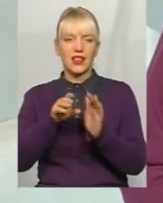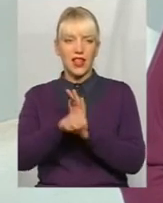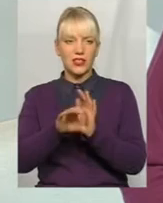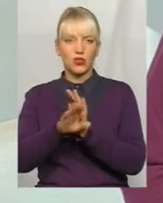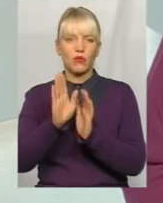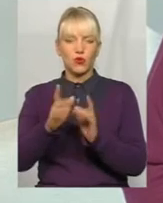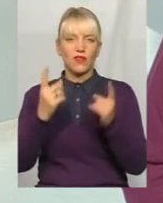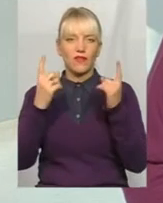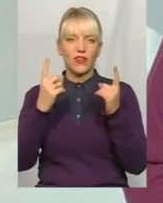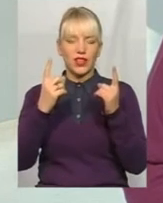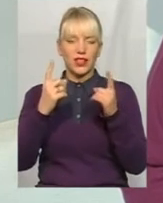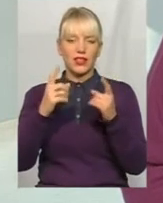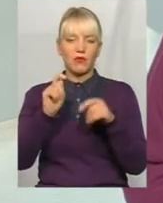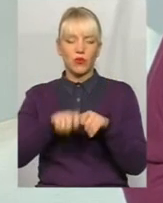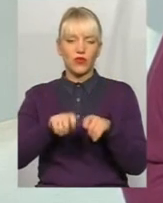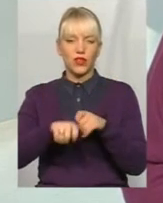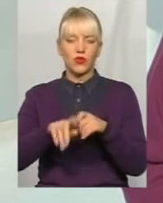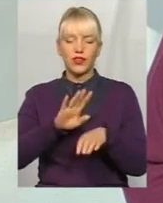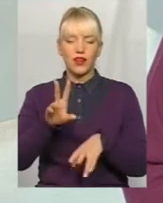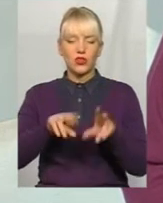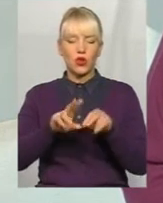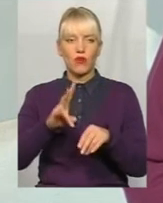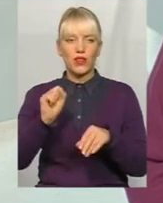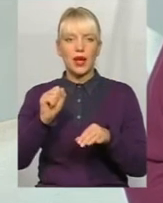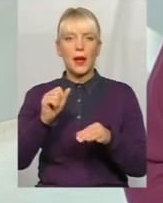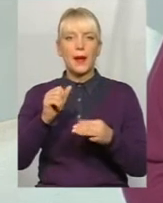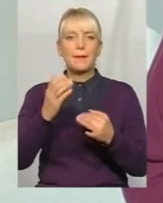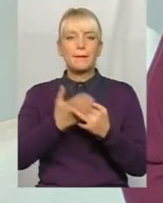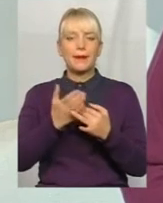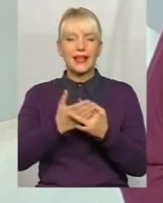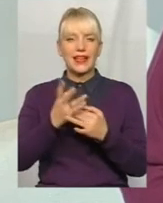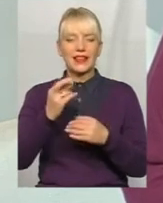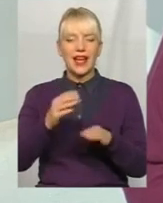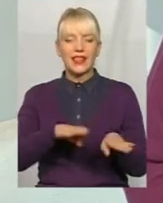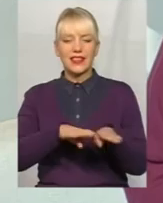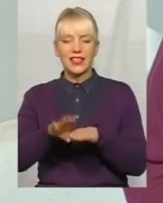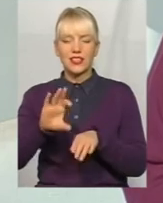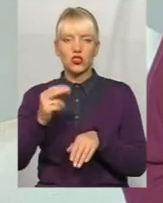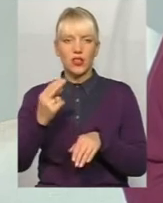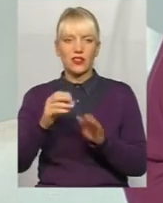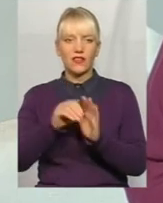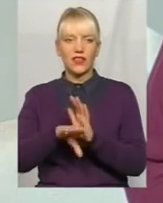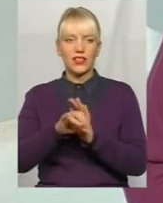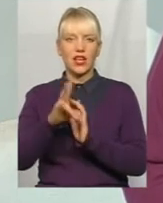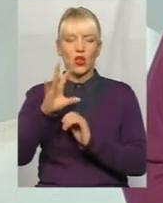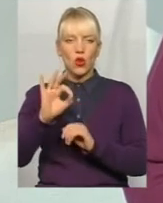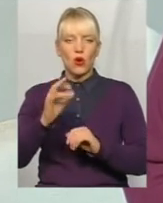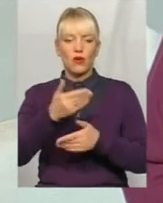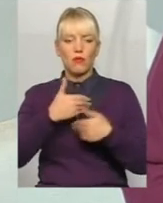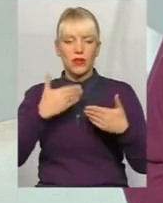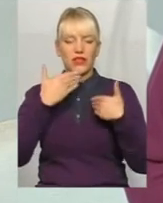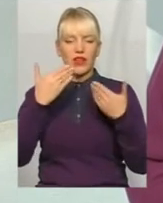не розраховувати, ми не можемо на пілі по єдину соціальну внеску. Проте, от ми звертаємося до міської ради, через